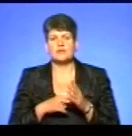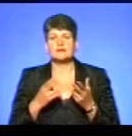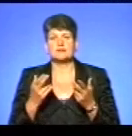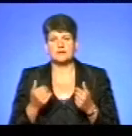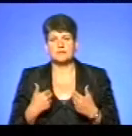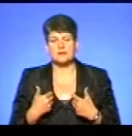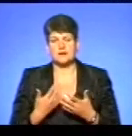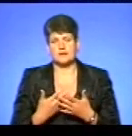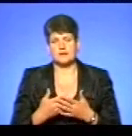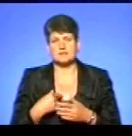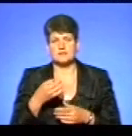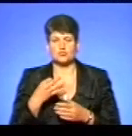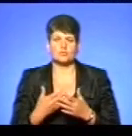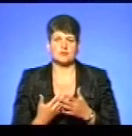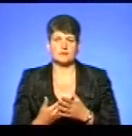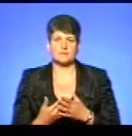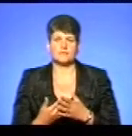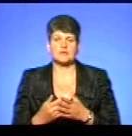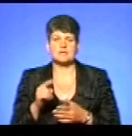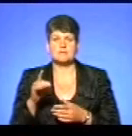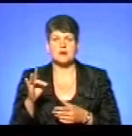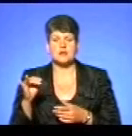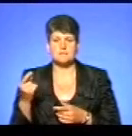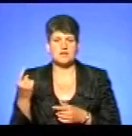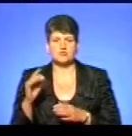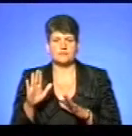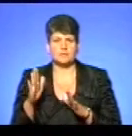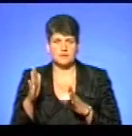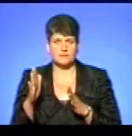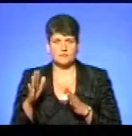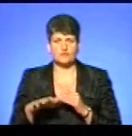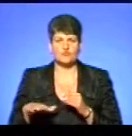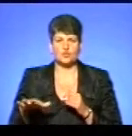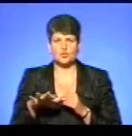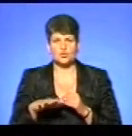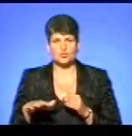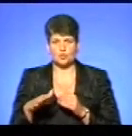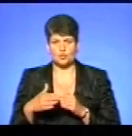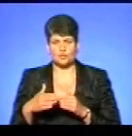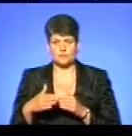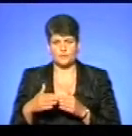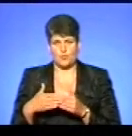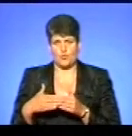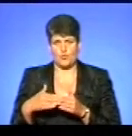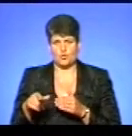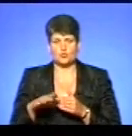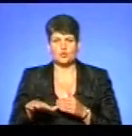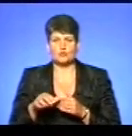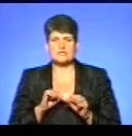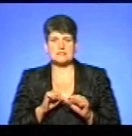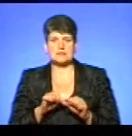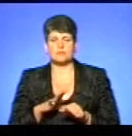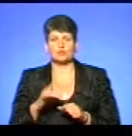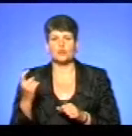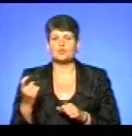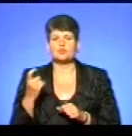Наприклад, я наведу приклад по Збаржу. Саме перший випадок. В зону, скажімо так, поруч з зоною захисту, там виявилося